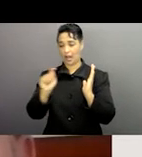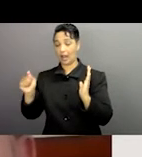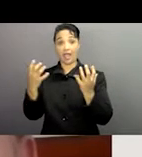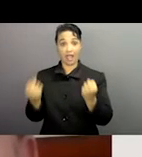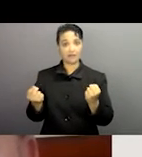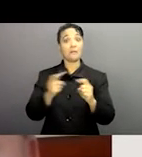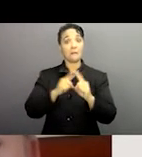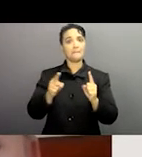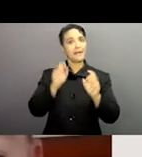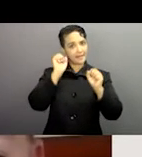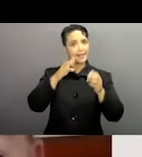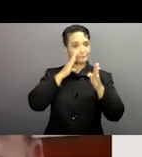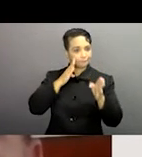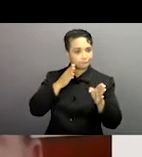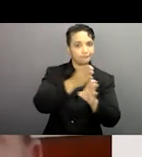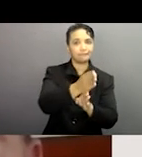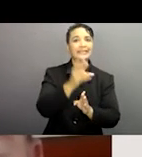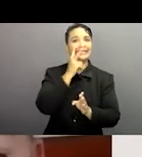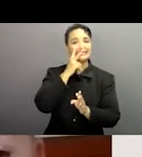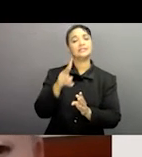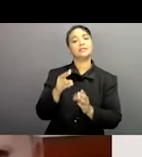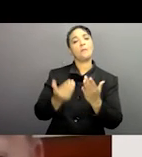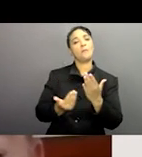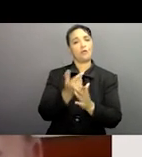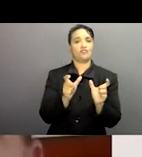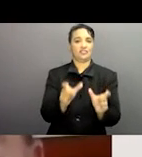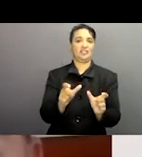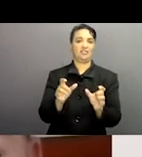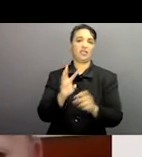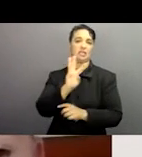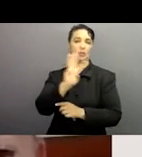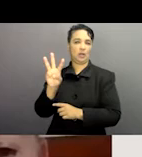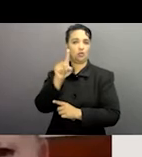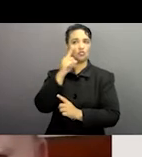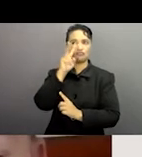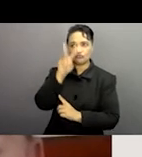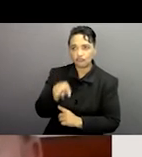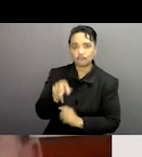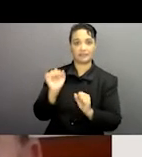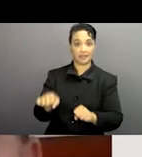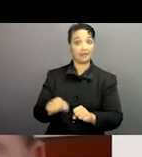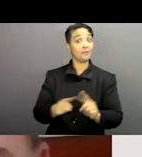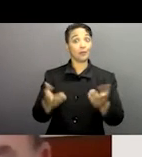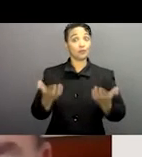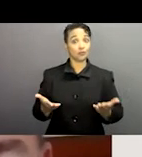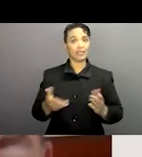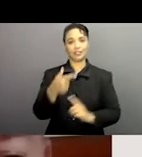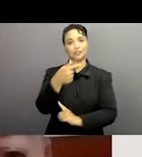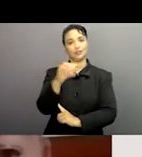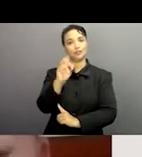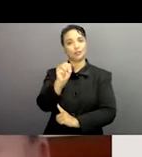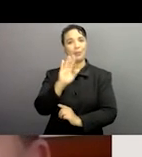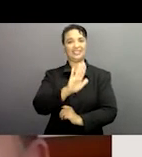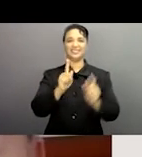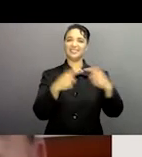produire des résultats qui vont être disponibles sur notre propre site web. Et aujourd'hui, on voudrait souhaiter la bienvenue du rapport